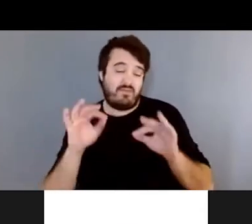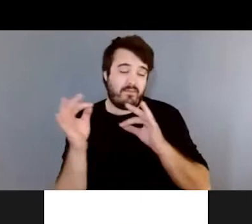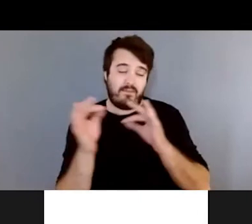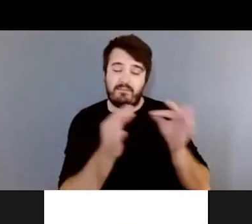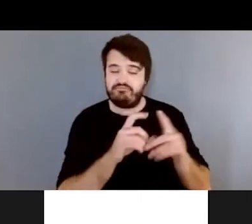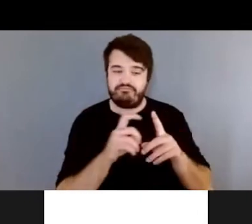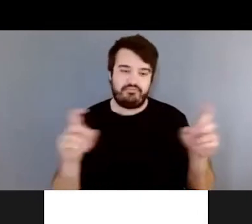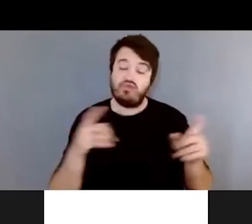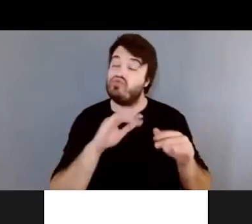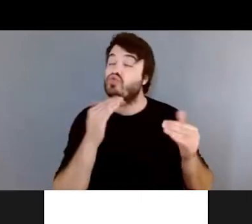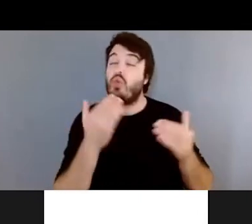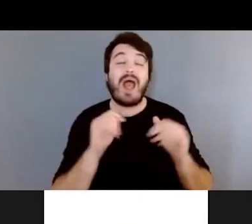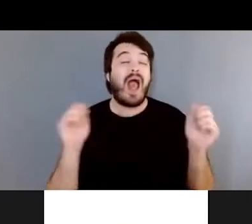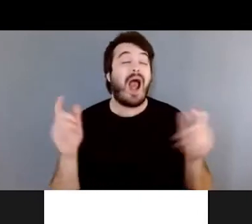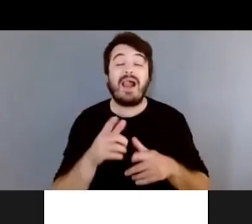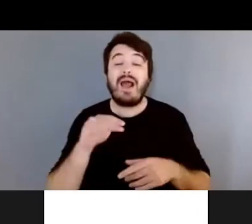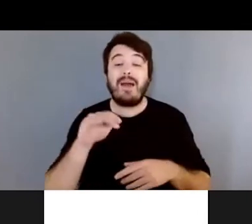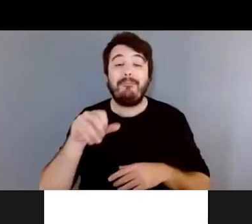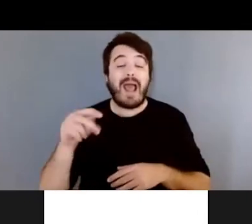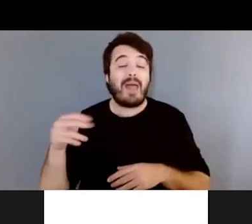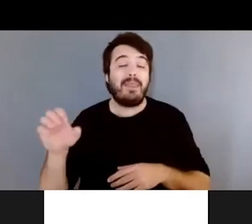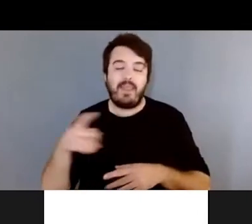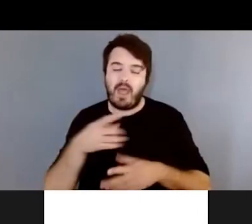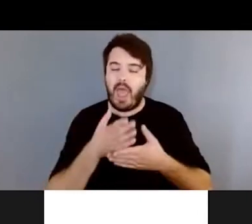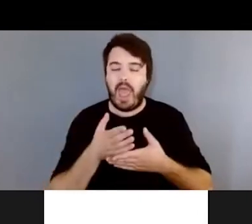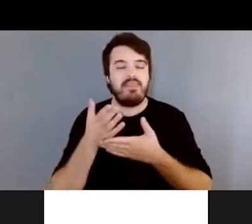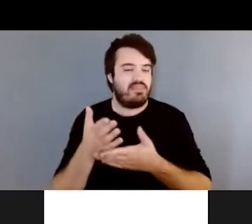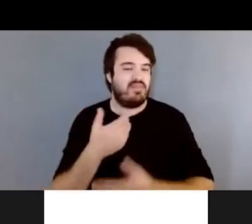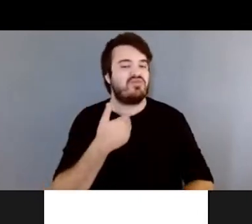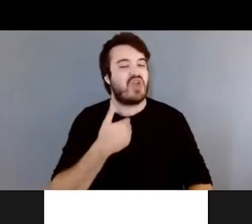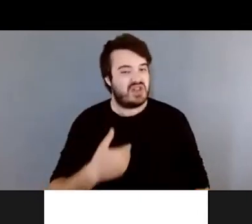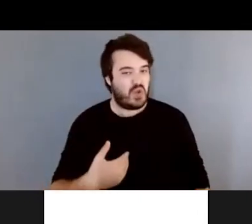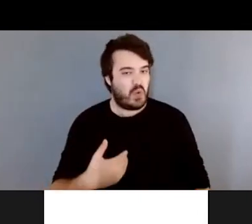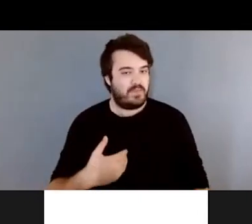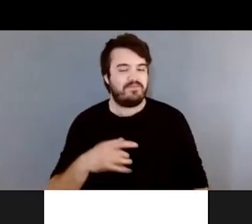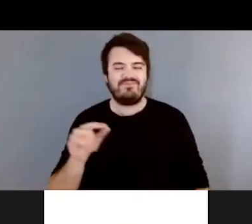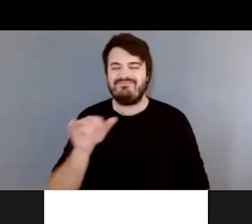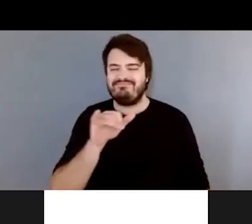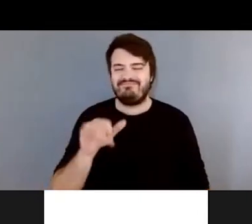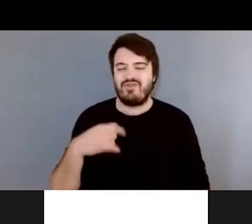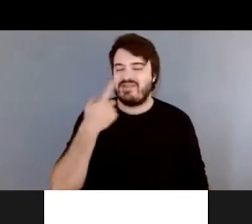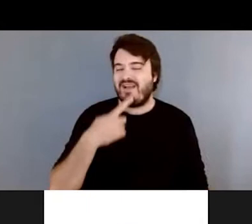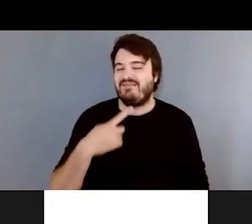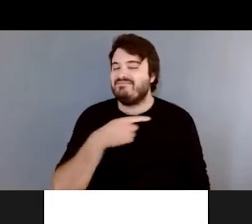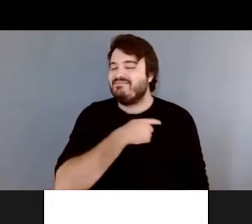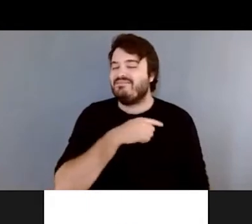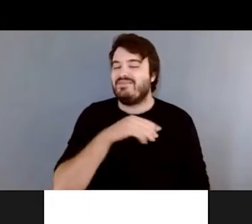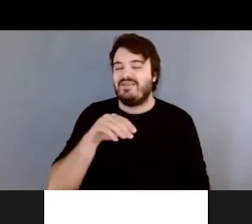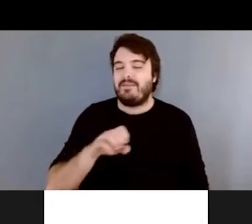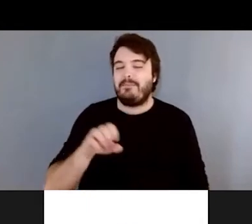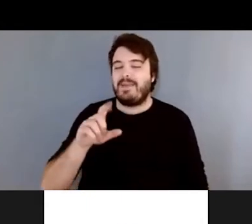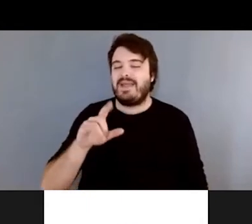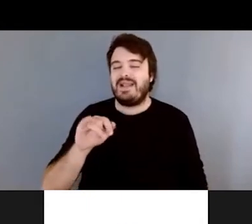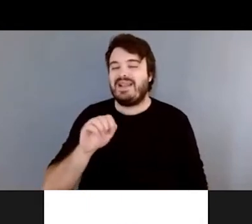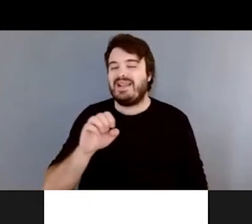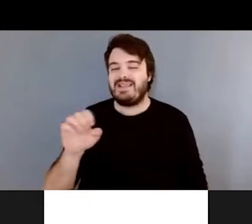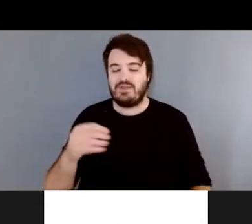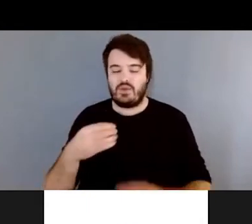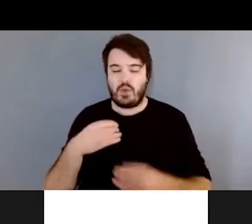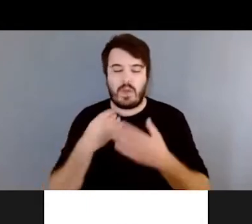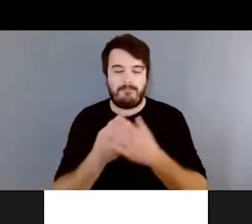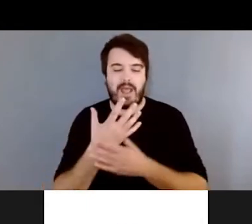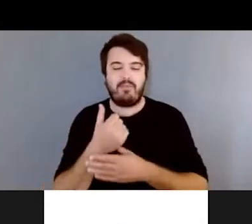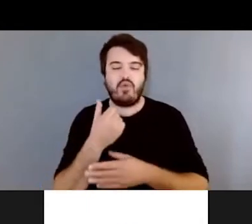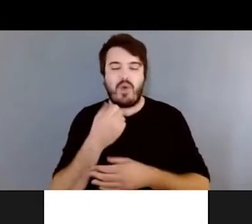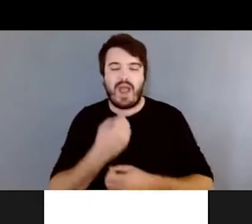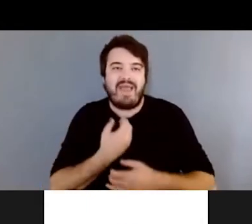digestion. Ces menthes-là aussi, un peu comme la mélisse, c'est des plantes qui aident à rafraîchir. C'est pour ça qu'on met dans nos boissons